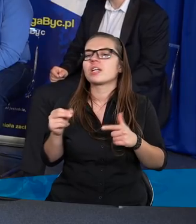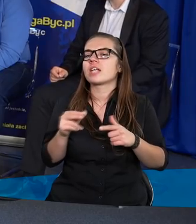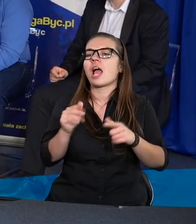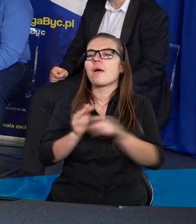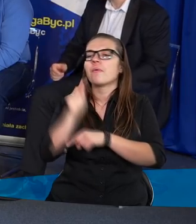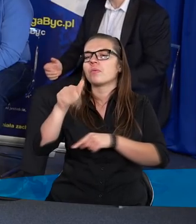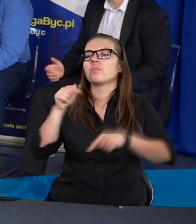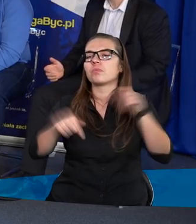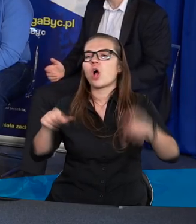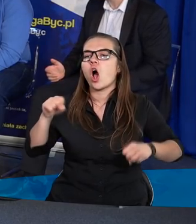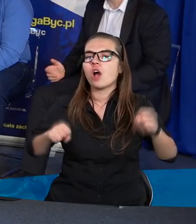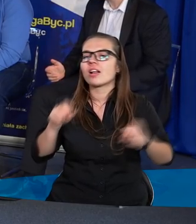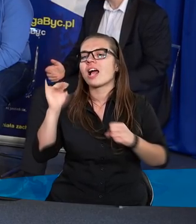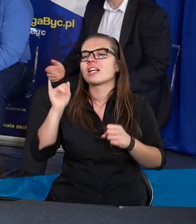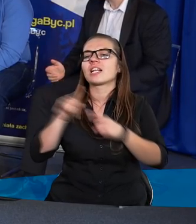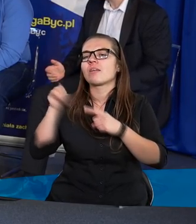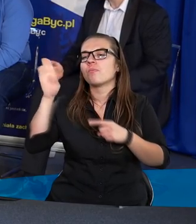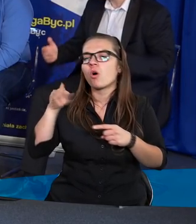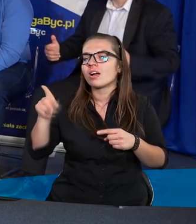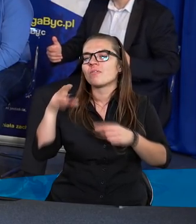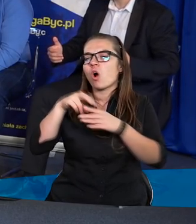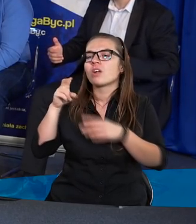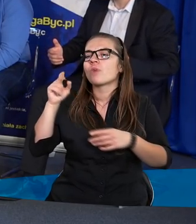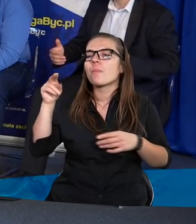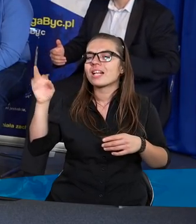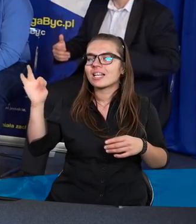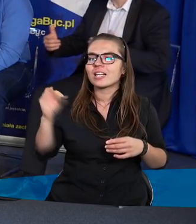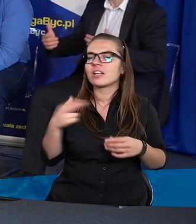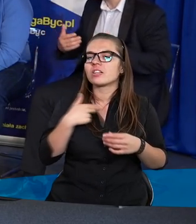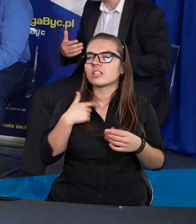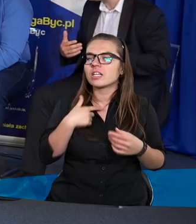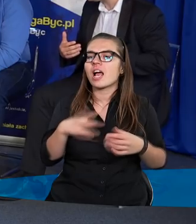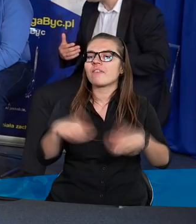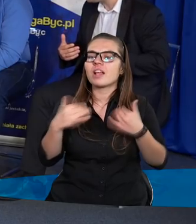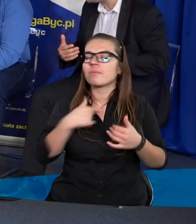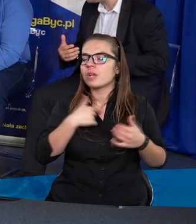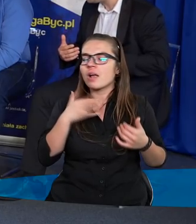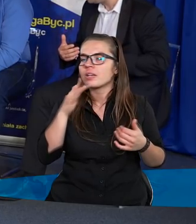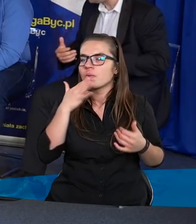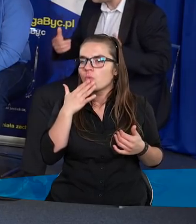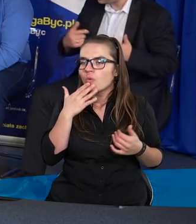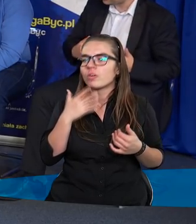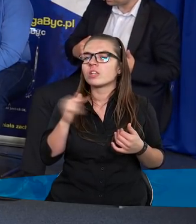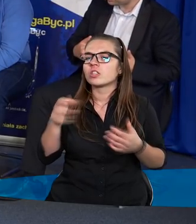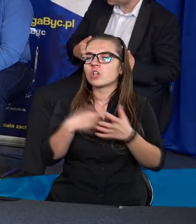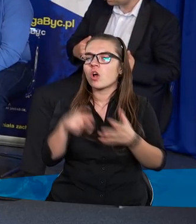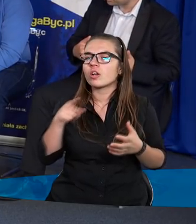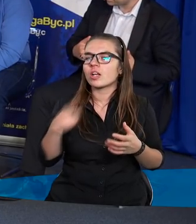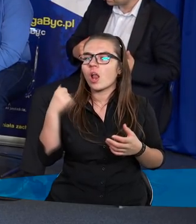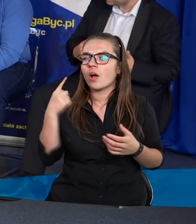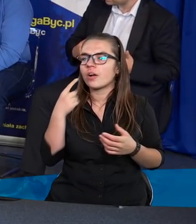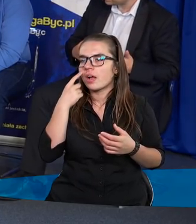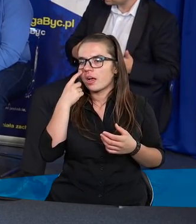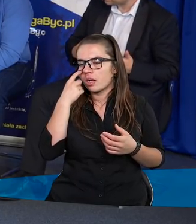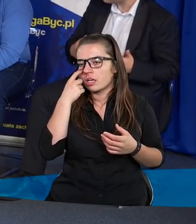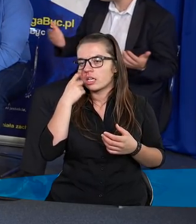zacznę osądzać, tym bardziej Pana Boga. Ja nauczyłem się, że On się jeszcze nigdy względem mnie nie pomylił, a jeżeli ja czegoś nie rozumiem,